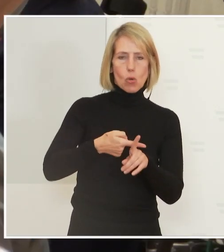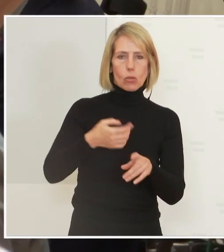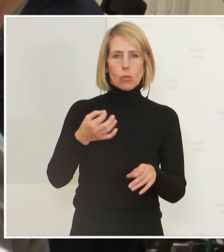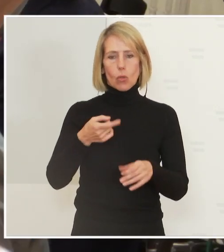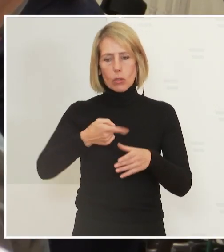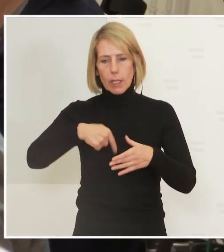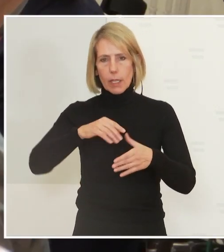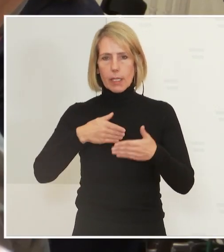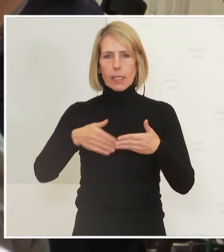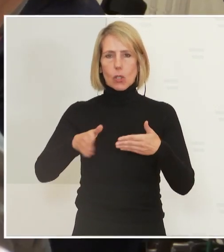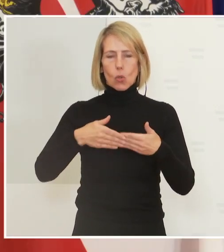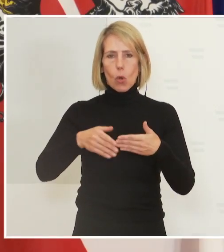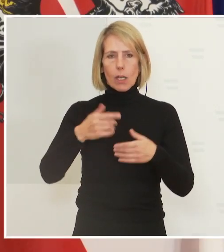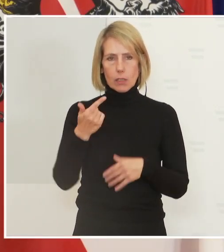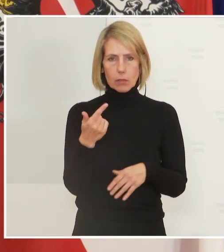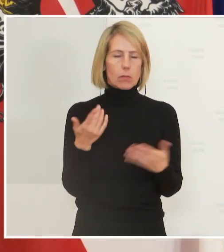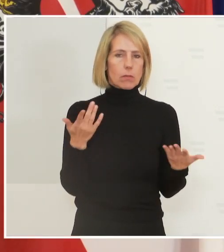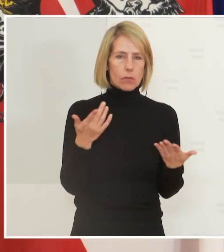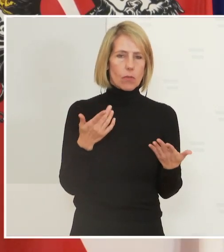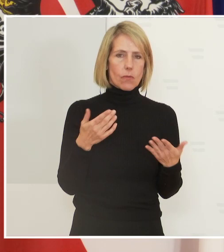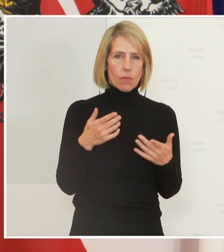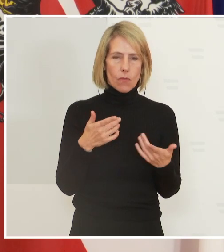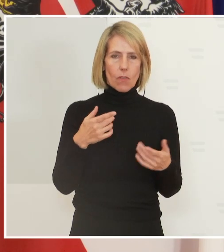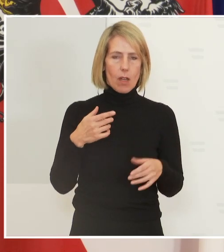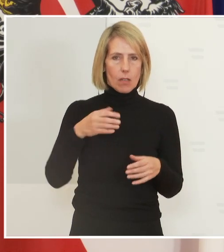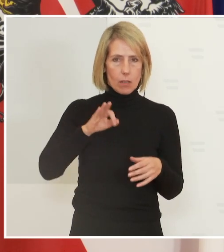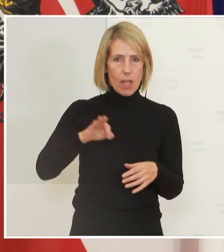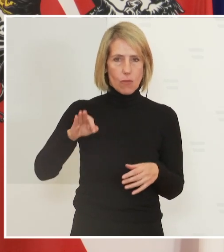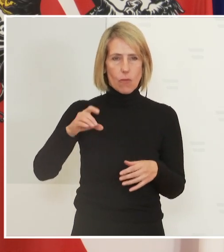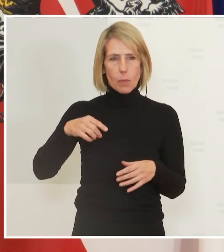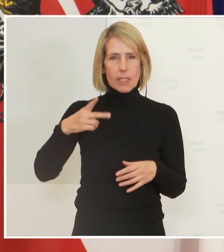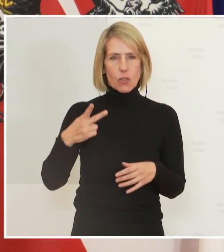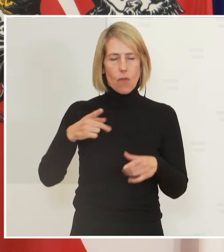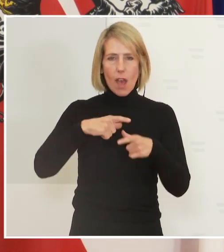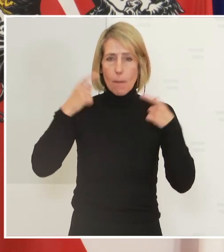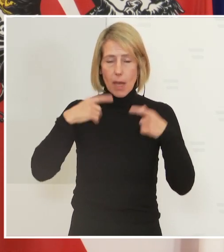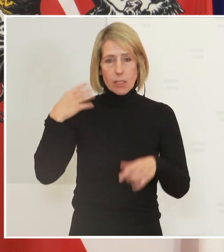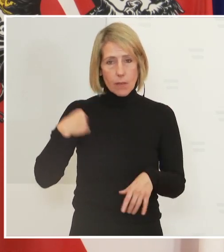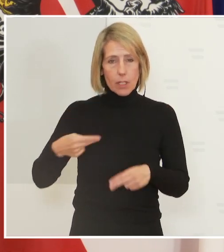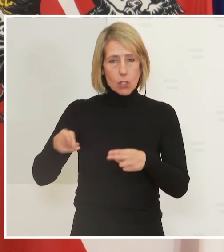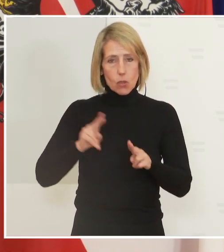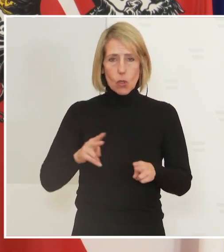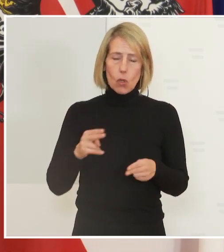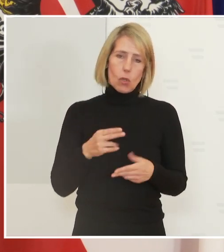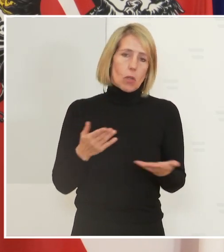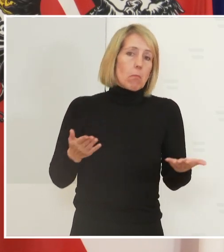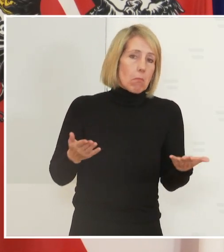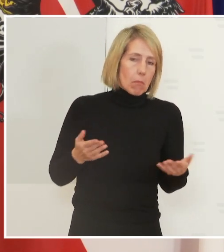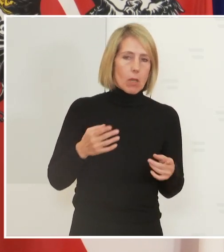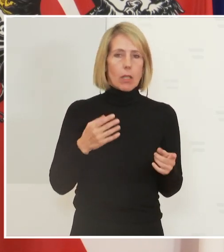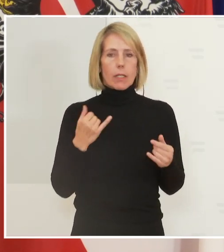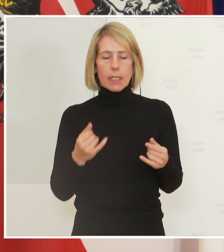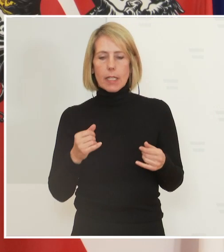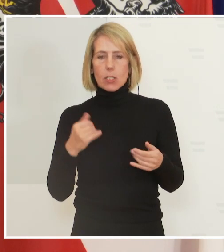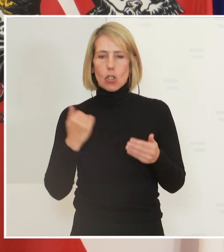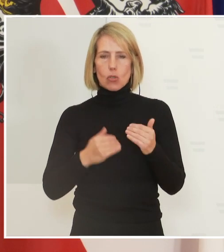Wir haben Anfang September einen Stufenplan vorgelegt. Die ersten drei Stufen, die bei den